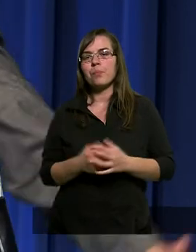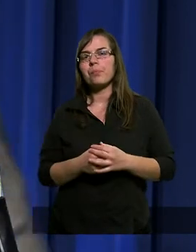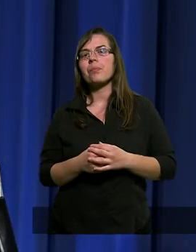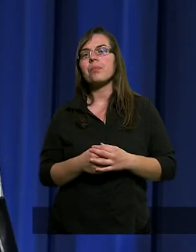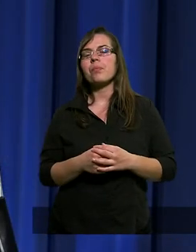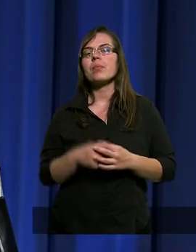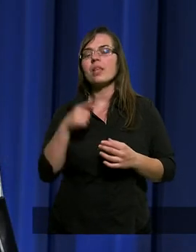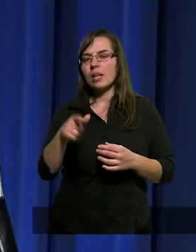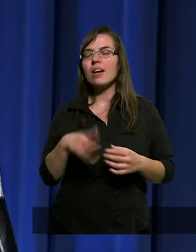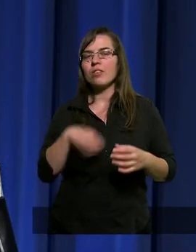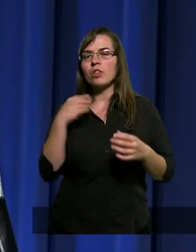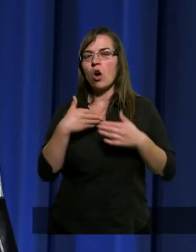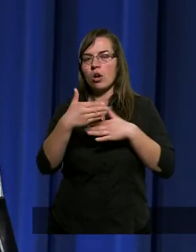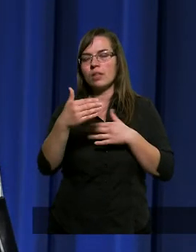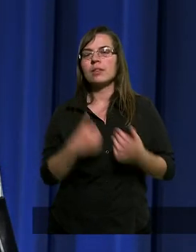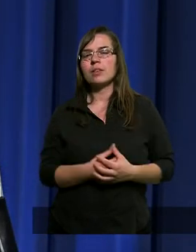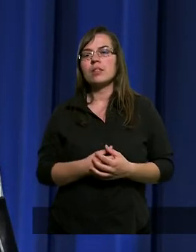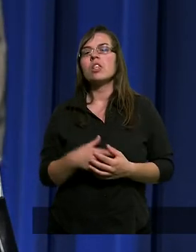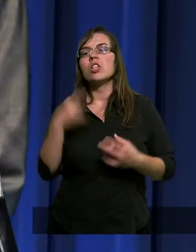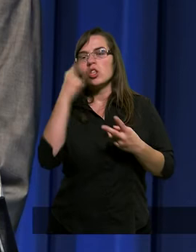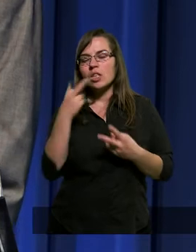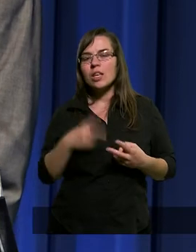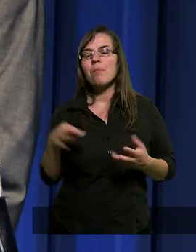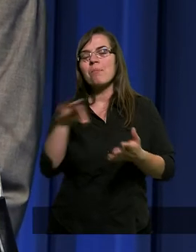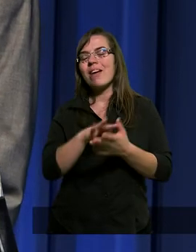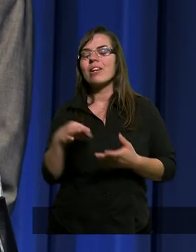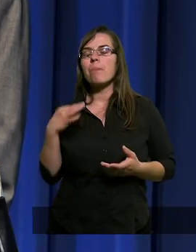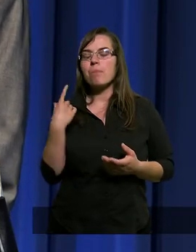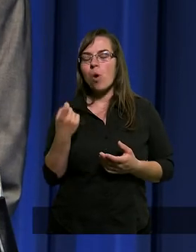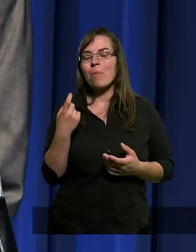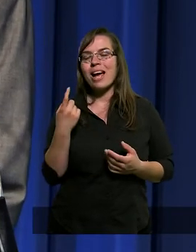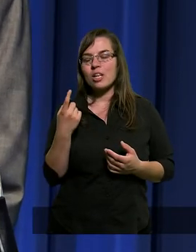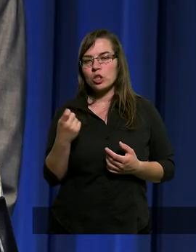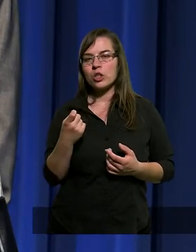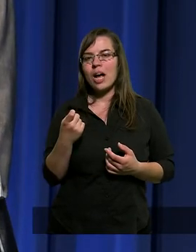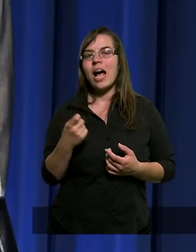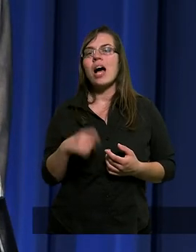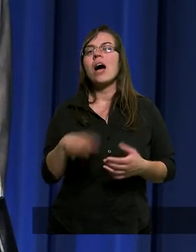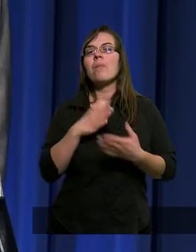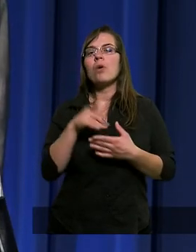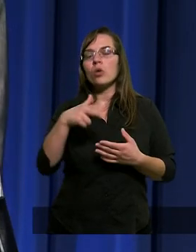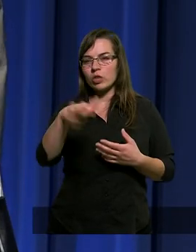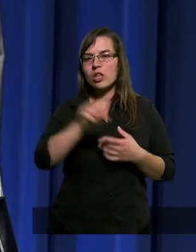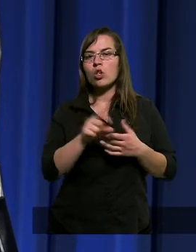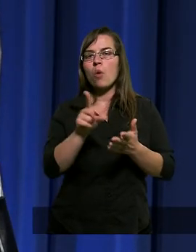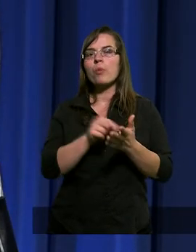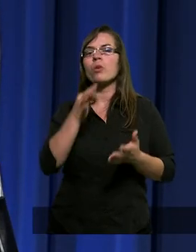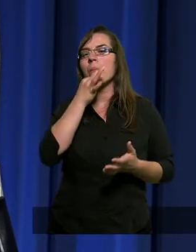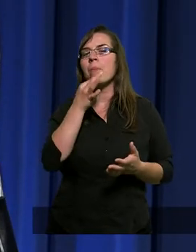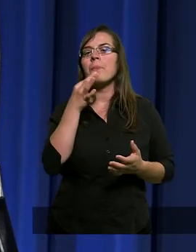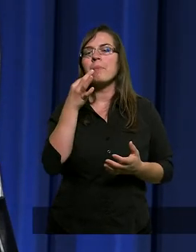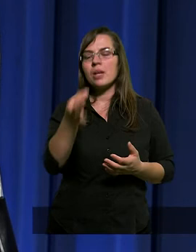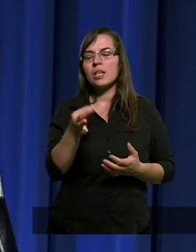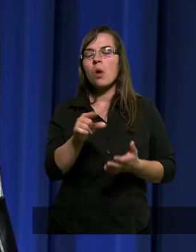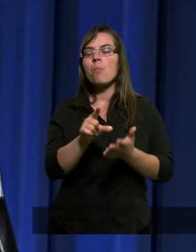za stałych śpiąc. Czytamy, że w pewnym momencie podszedł do Piotra i